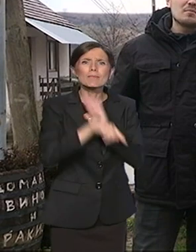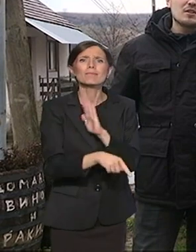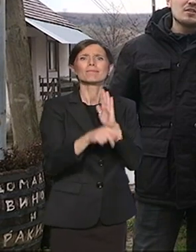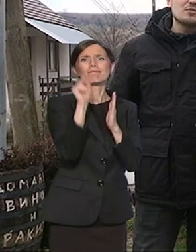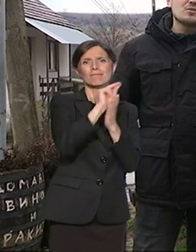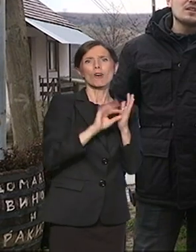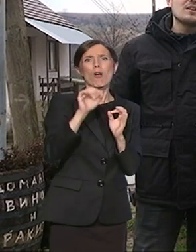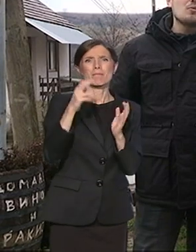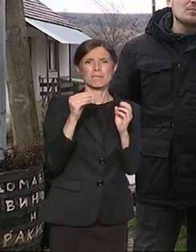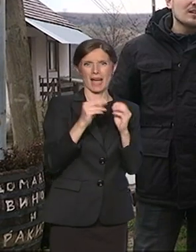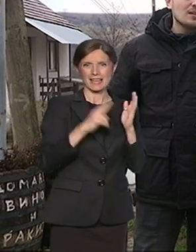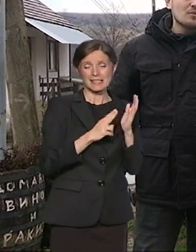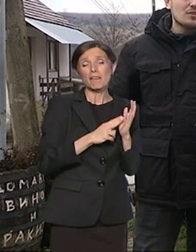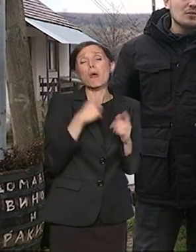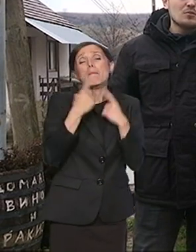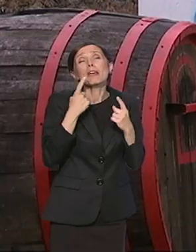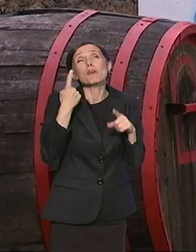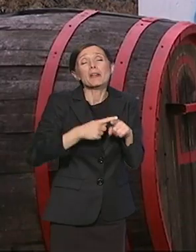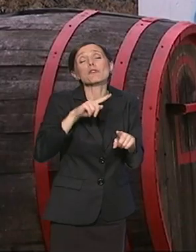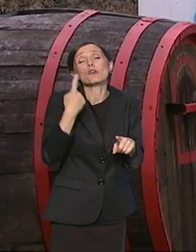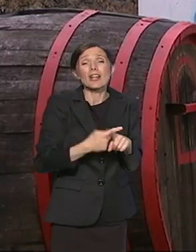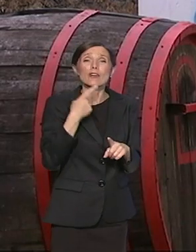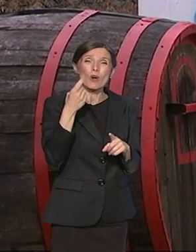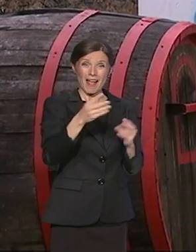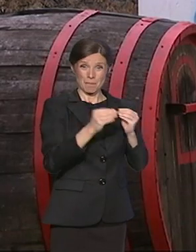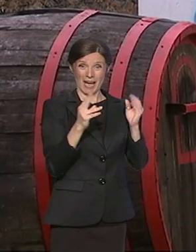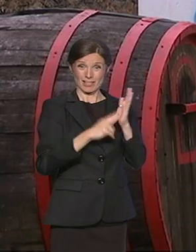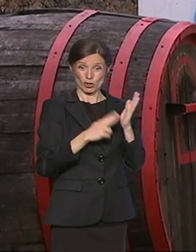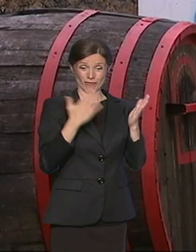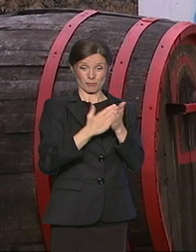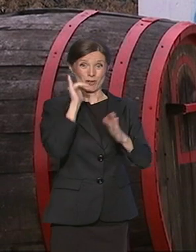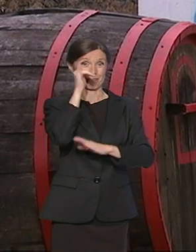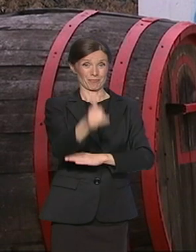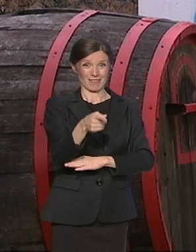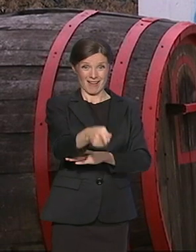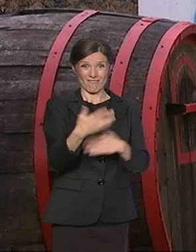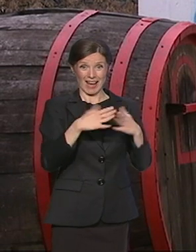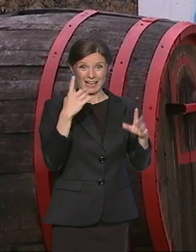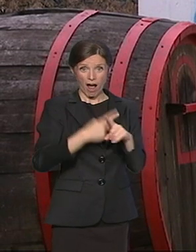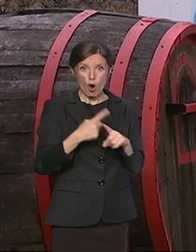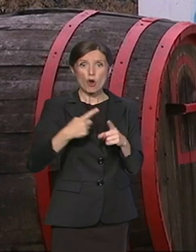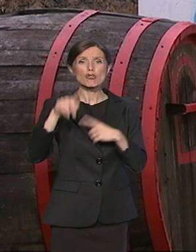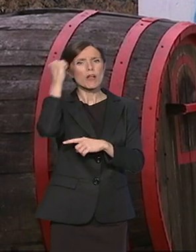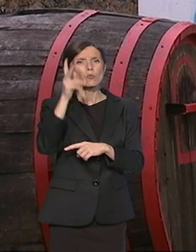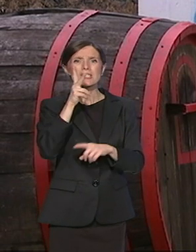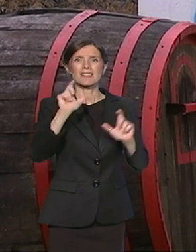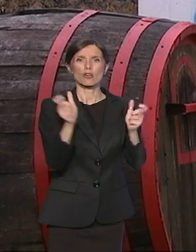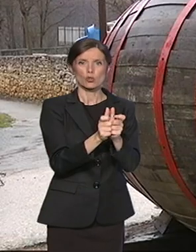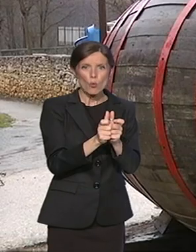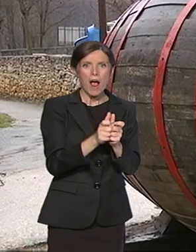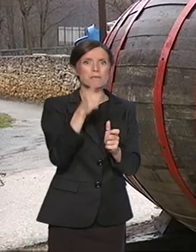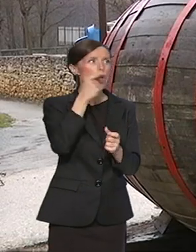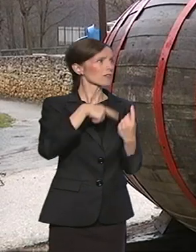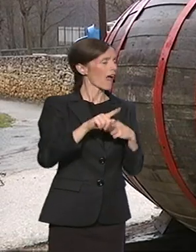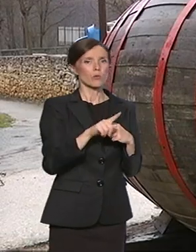vizitinta priča, su hteli da ga uhapse kada je posjetio veliku hoću i onda su ga, znači, meštani velike hoće sakrili u jedno veliko bure i, znači, zaprežnim